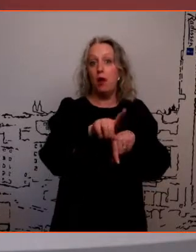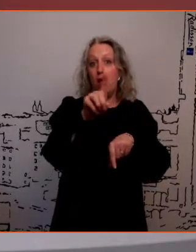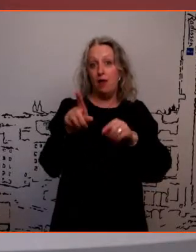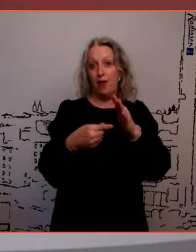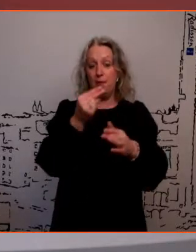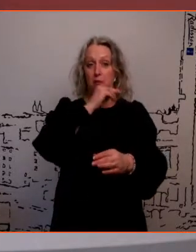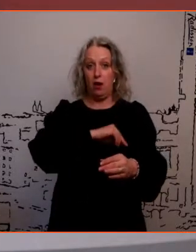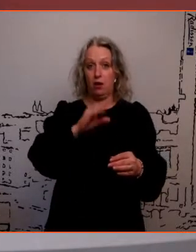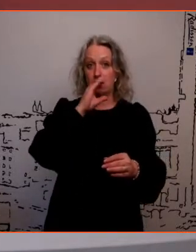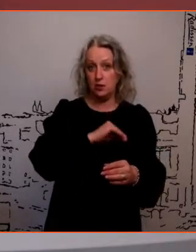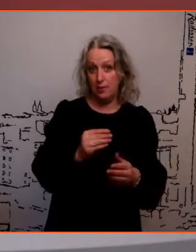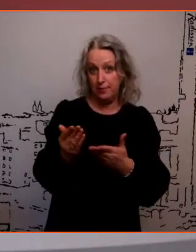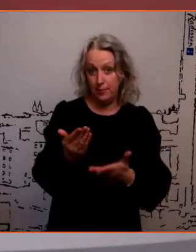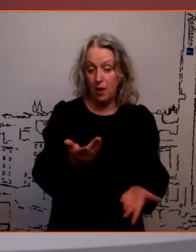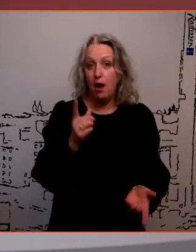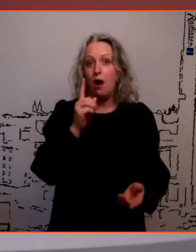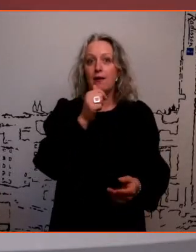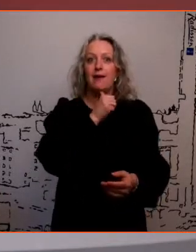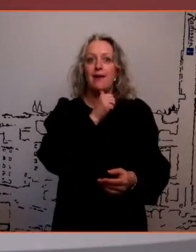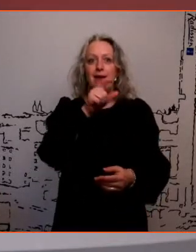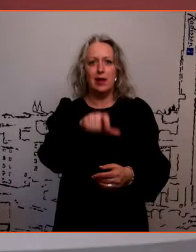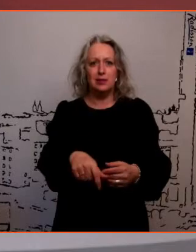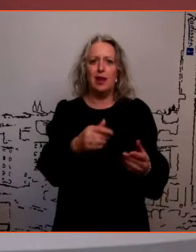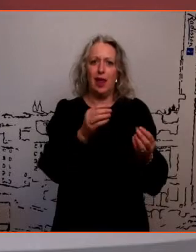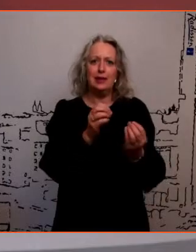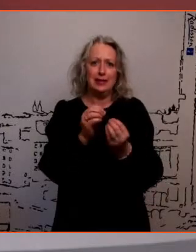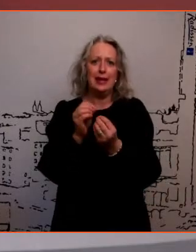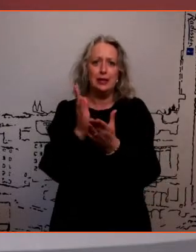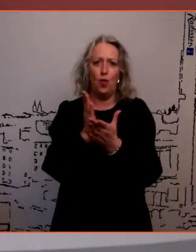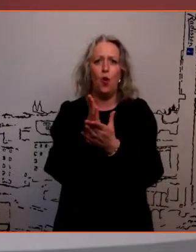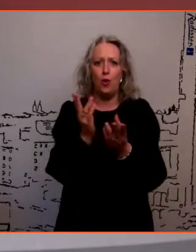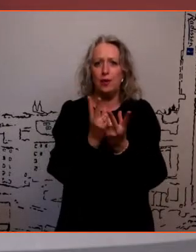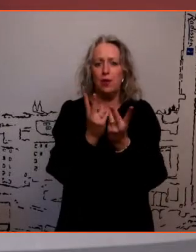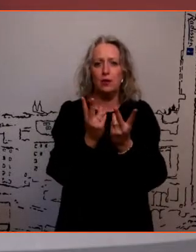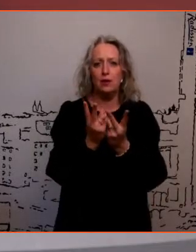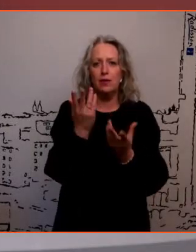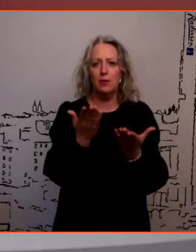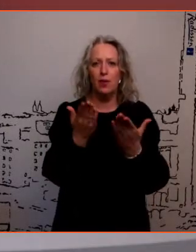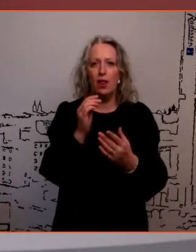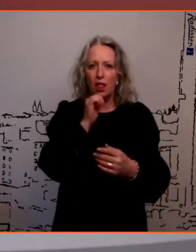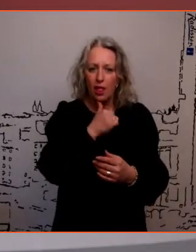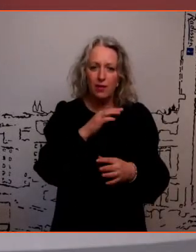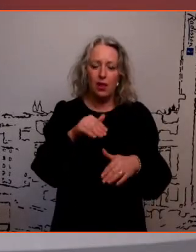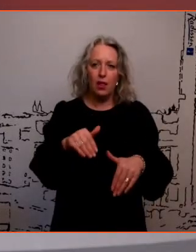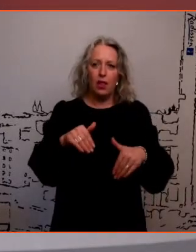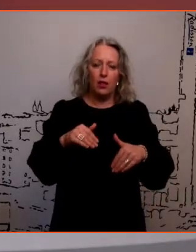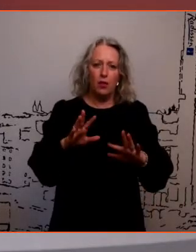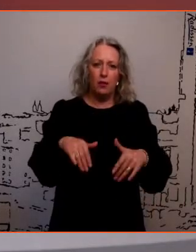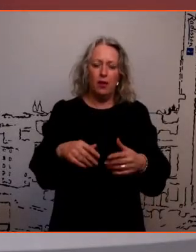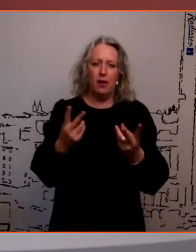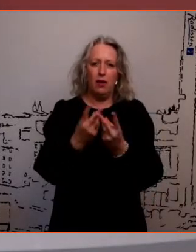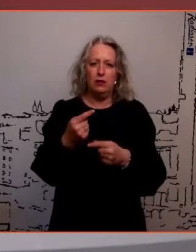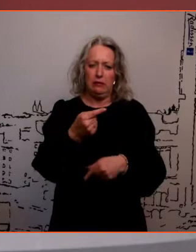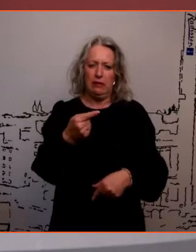see nagu ei mahu vähe on. Aga et eestlane sageli nagu... Võibolla inimene rohkem koestan, et ta juba nagu annuleerib